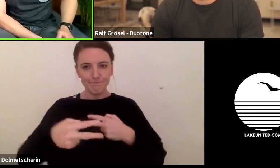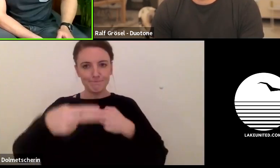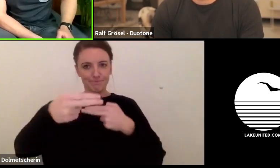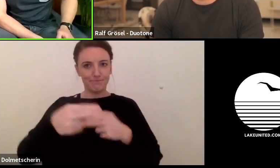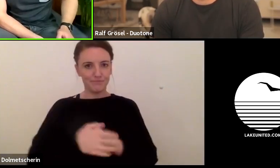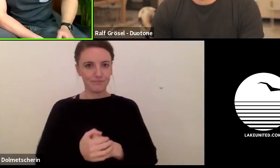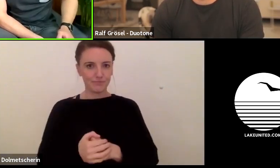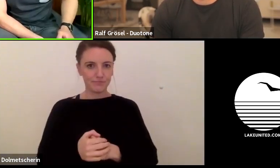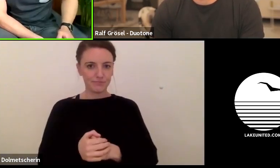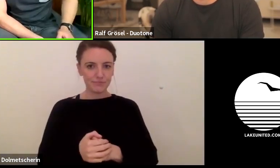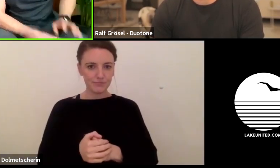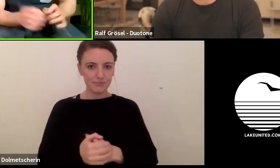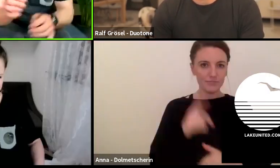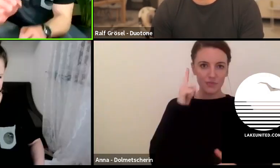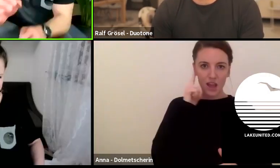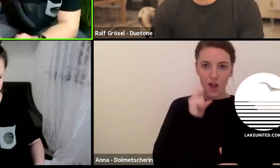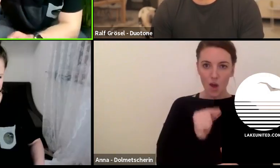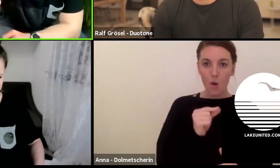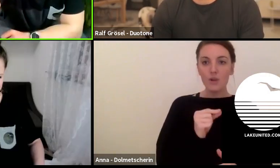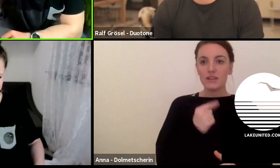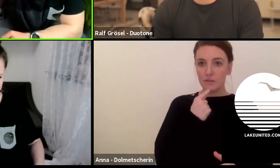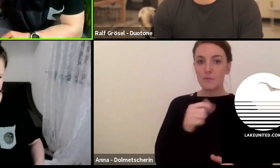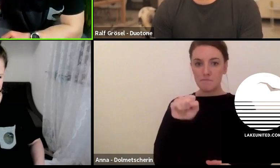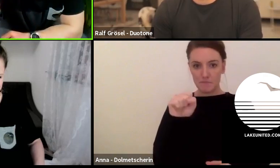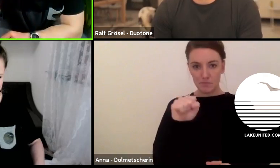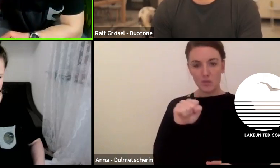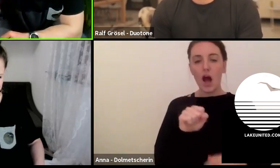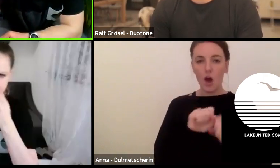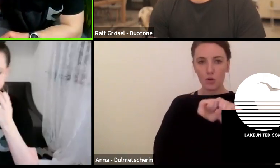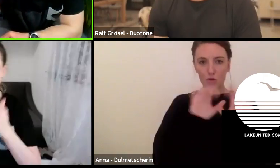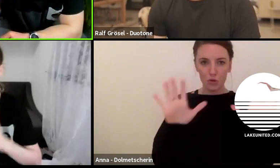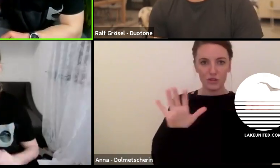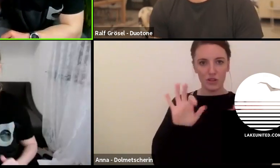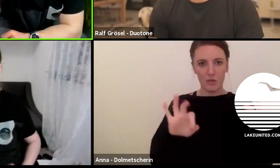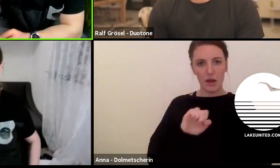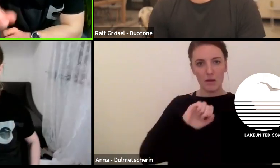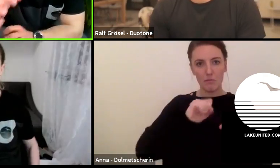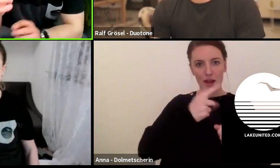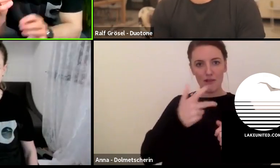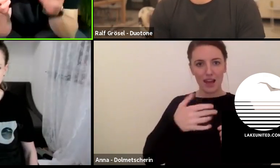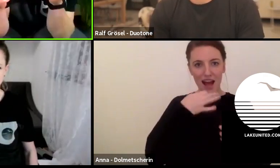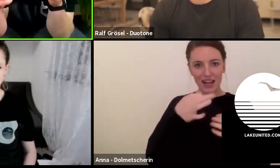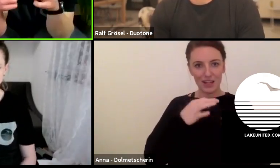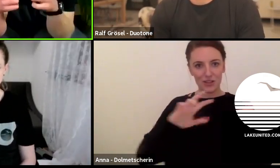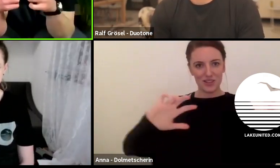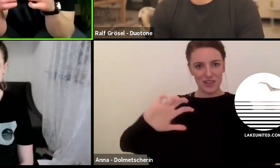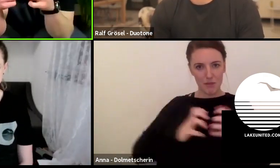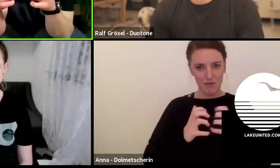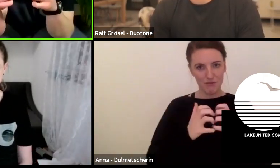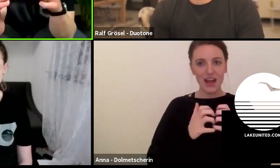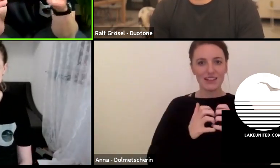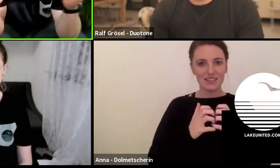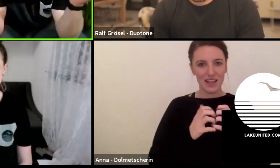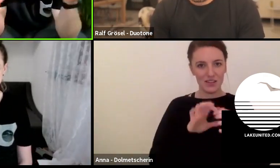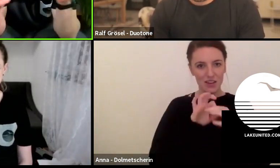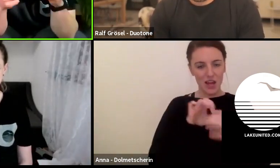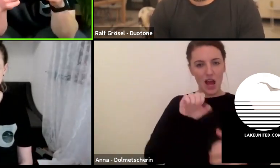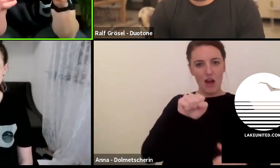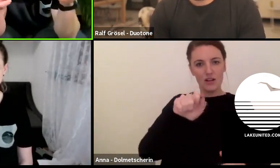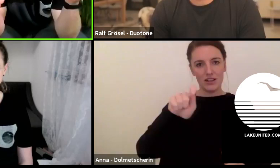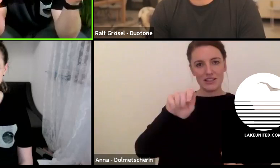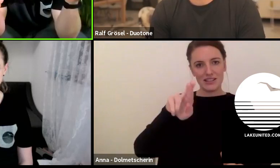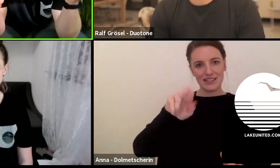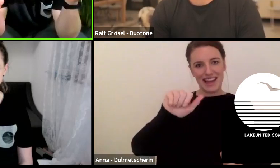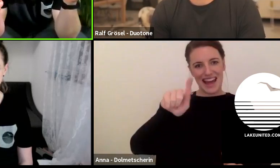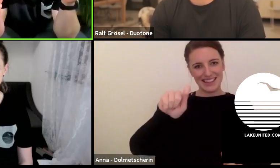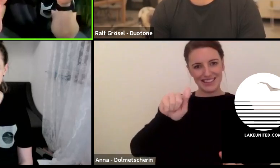Da können wir, glaube ich, ein paar Fragen zusammenfassen zu Struts. Und zwar, ich glaube nämlich jetzt auch bei den neuen Kites beim Rebel, die Strut-Enden sind jetzt wirklich